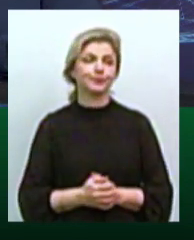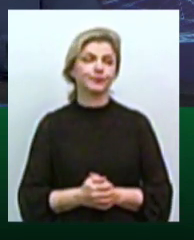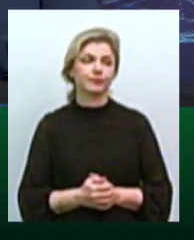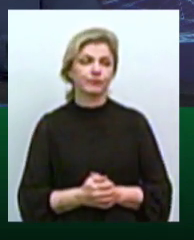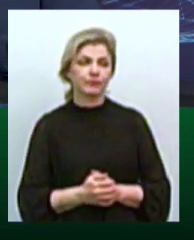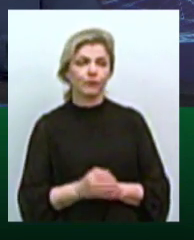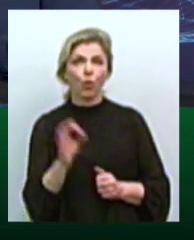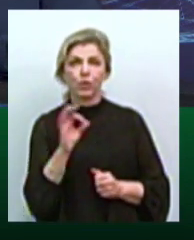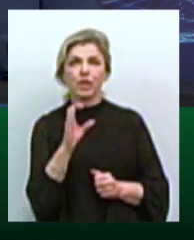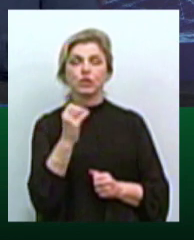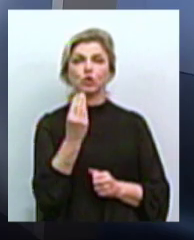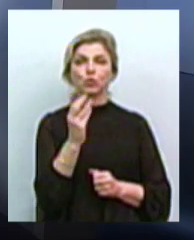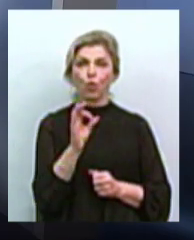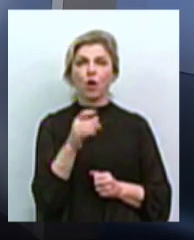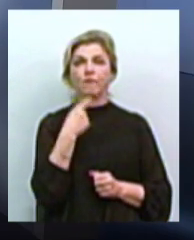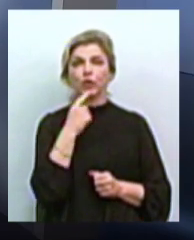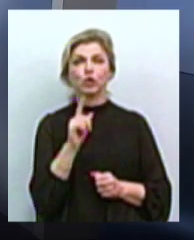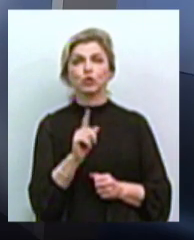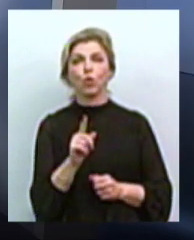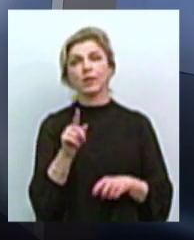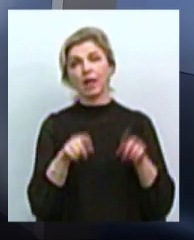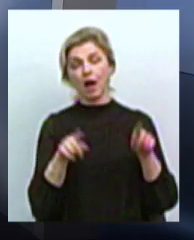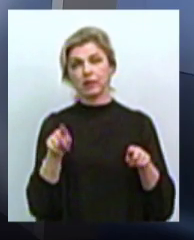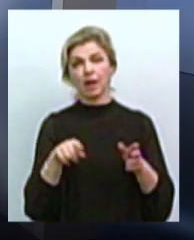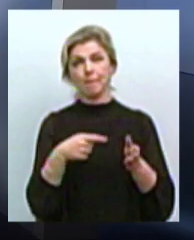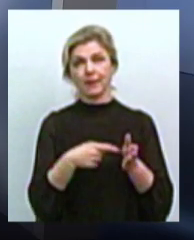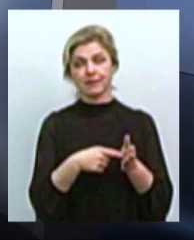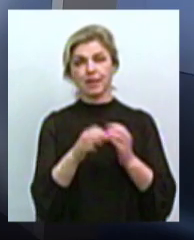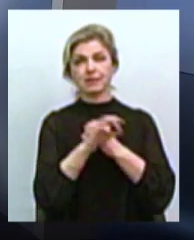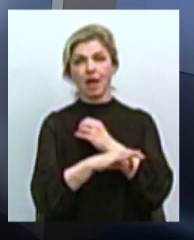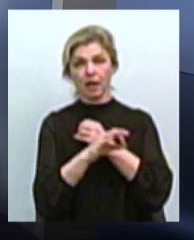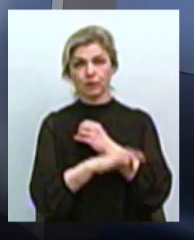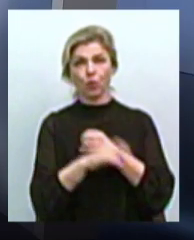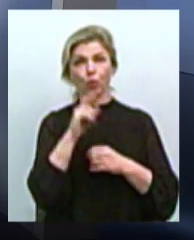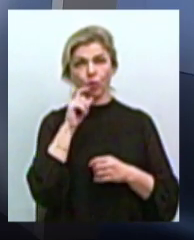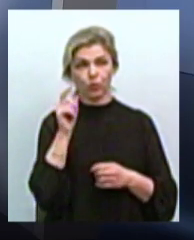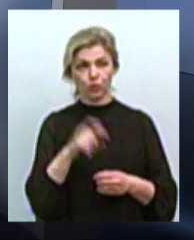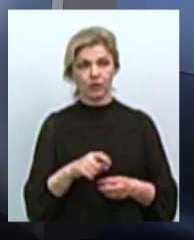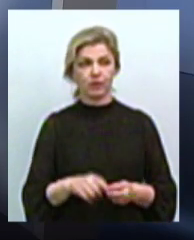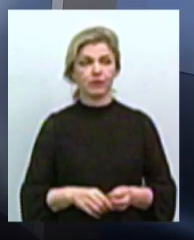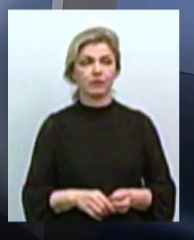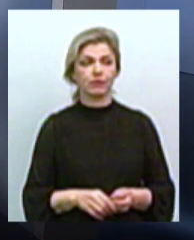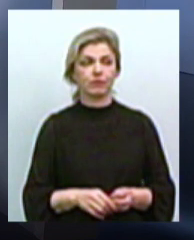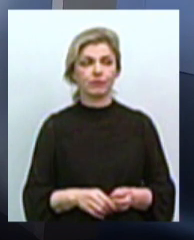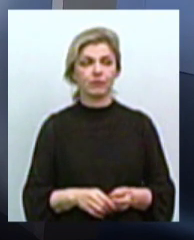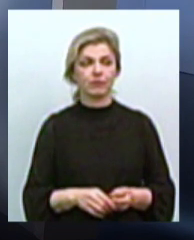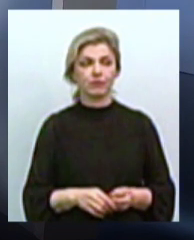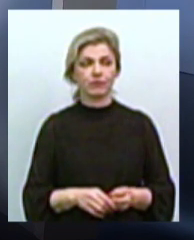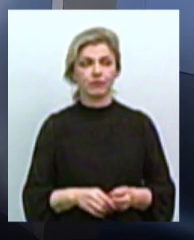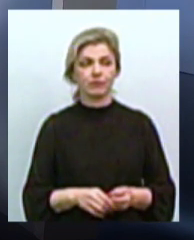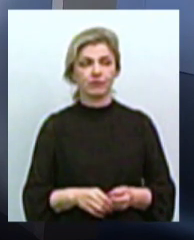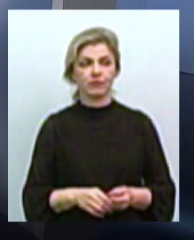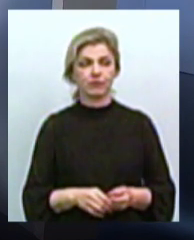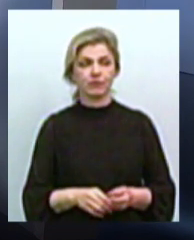в деяких містах західної нашої країни є